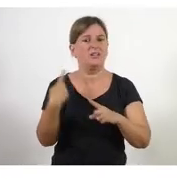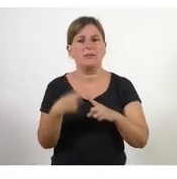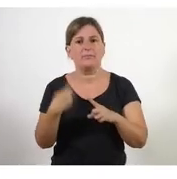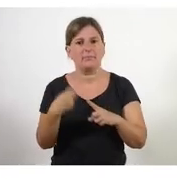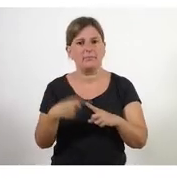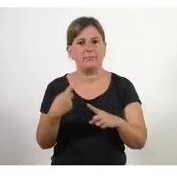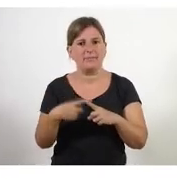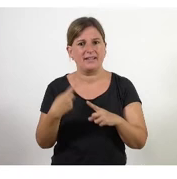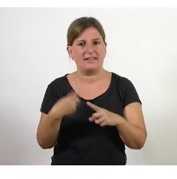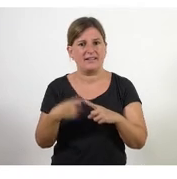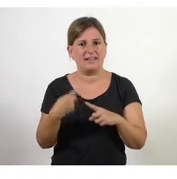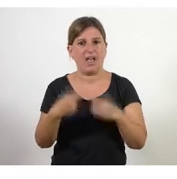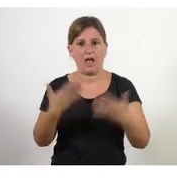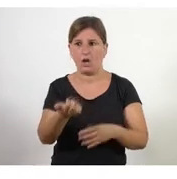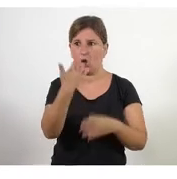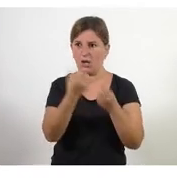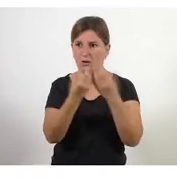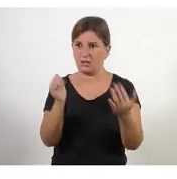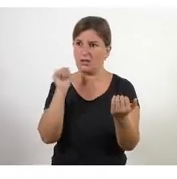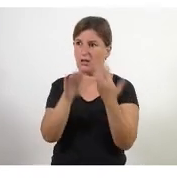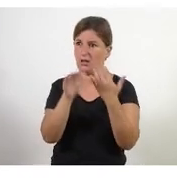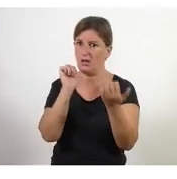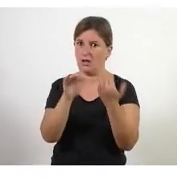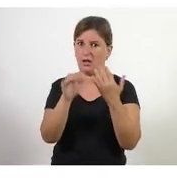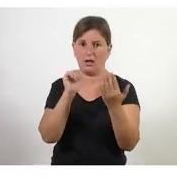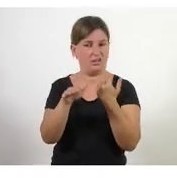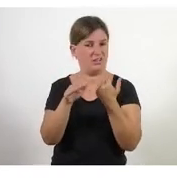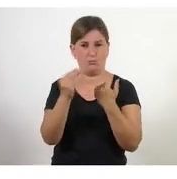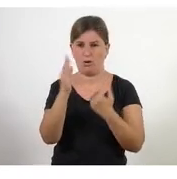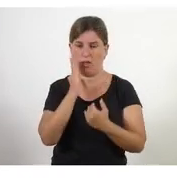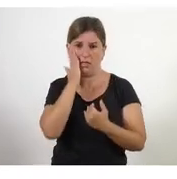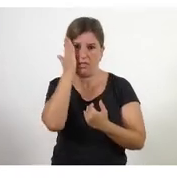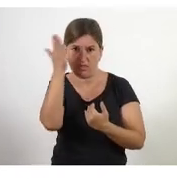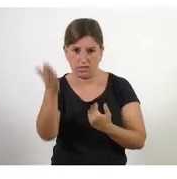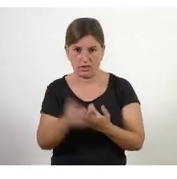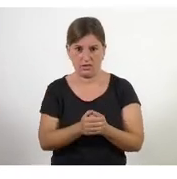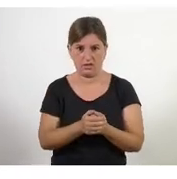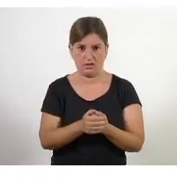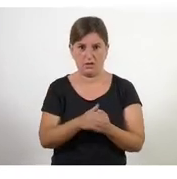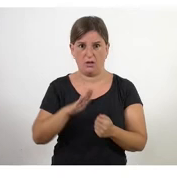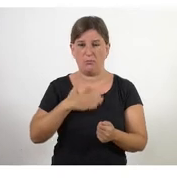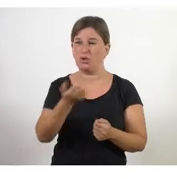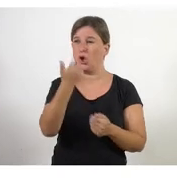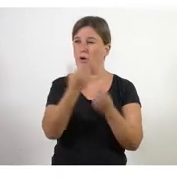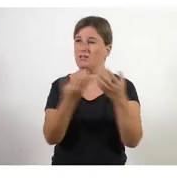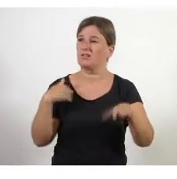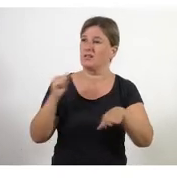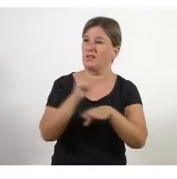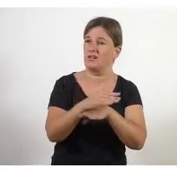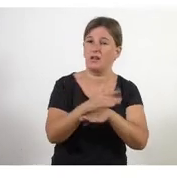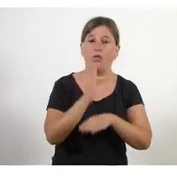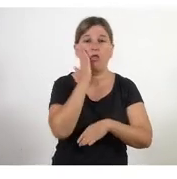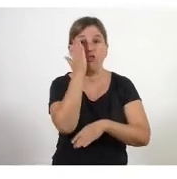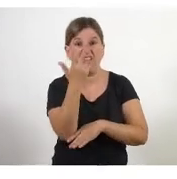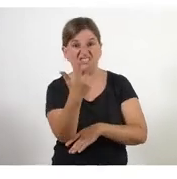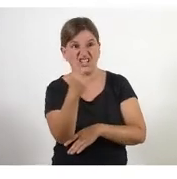efectiu passar e-mails i deixar els e-mails allà amb 3 dies de retard d'un e-mail a dia d'avui que tot